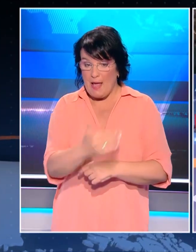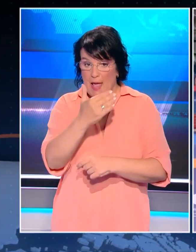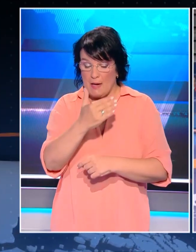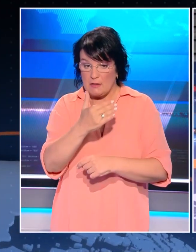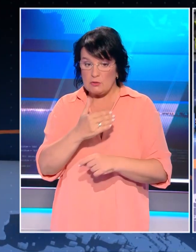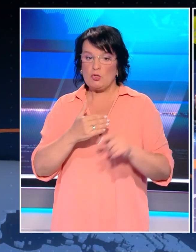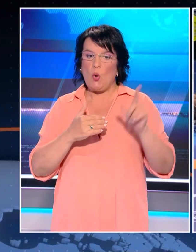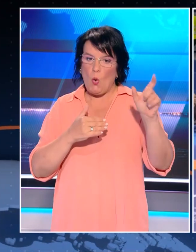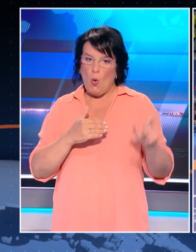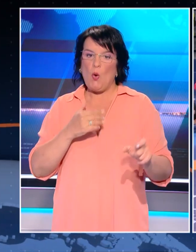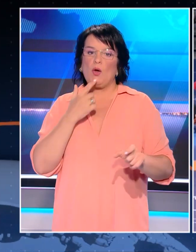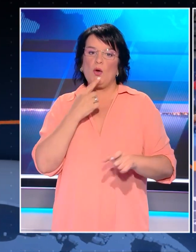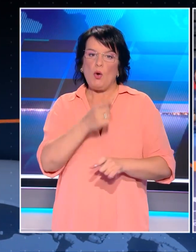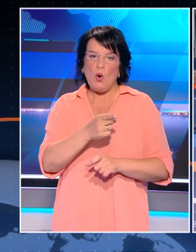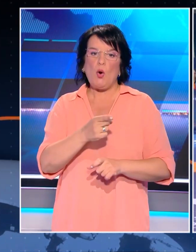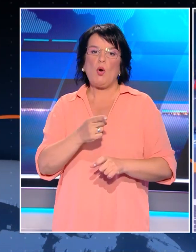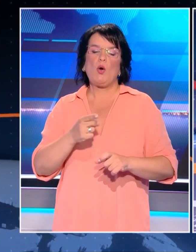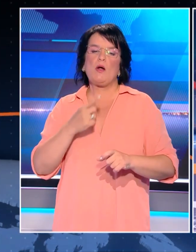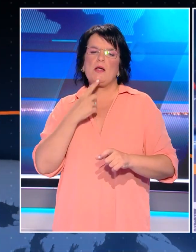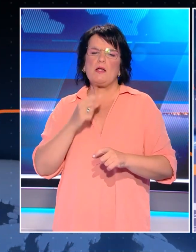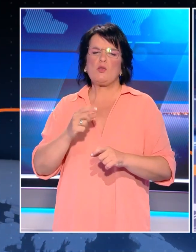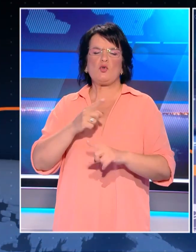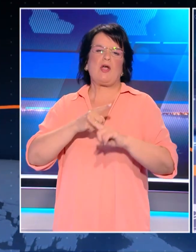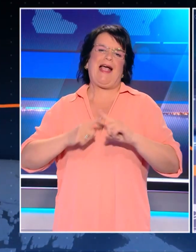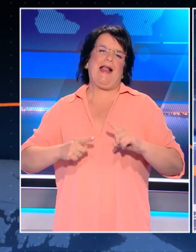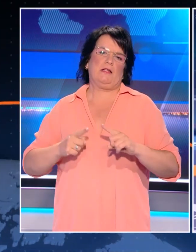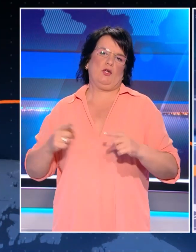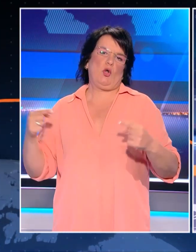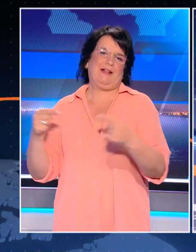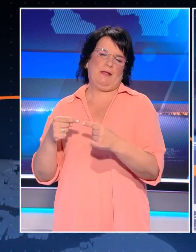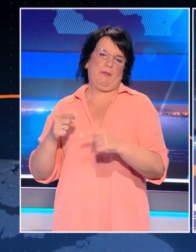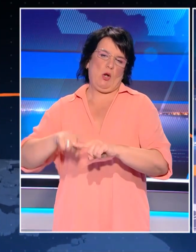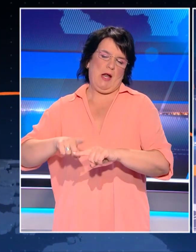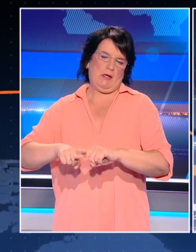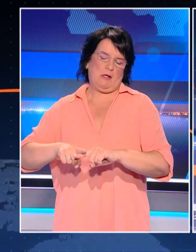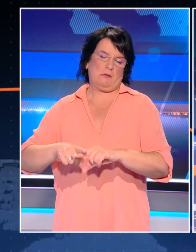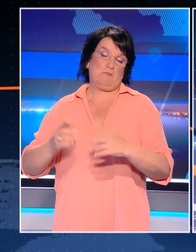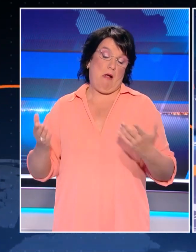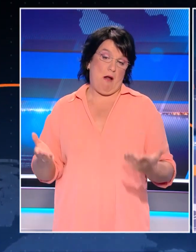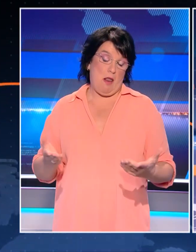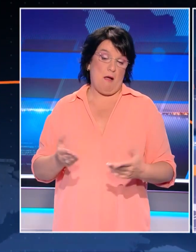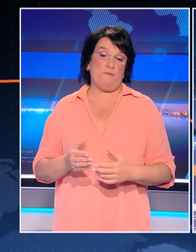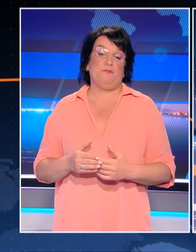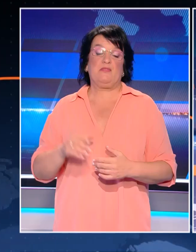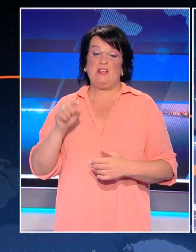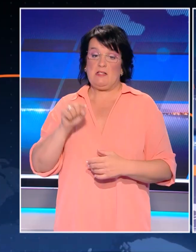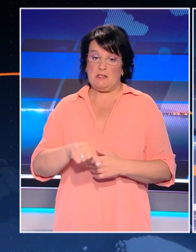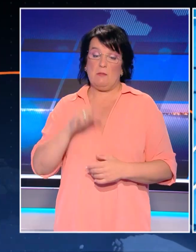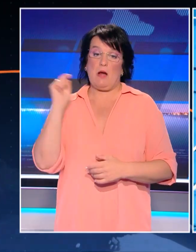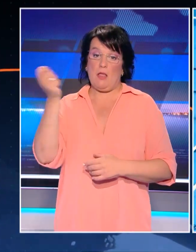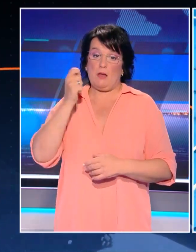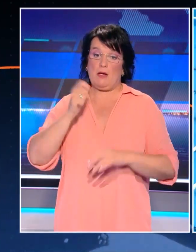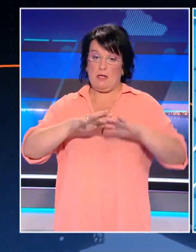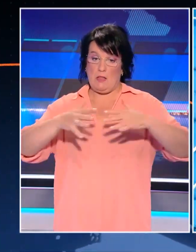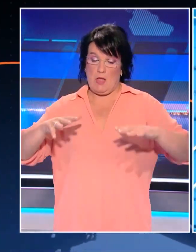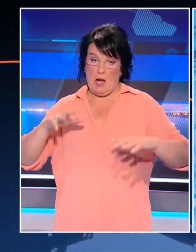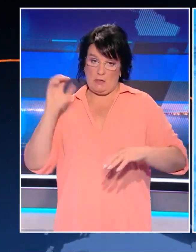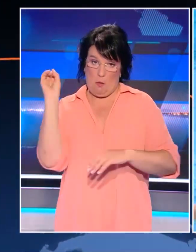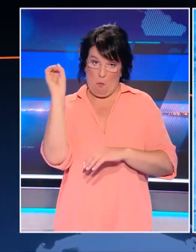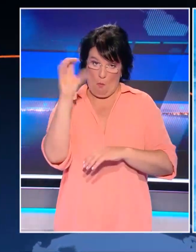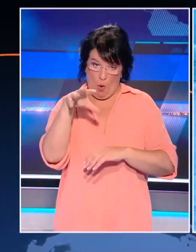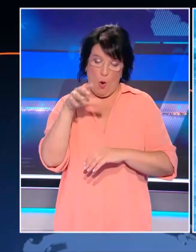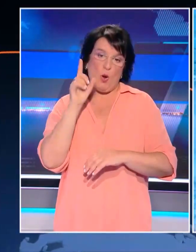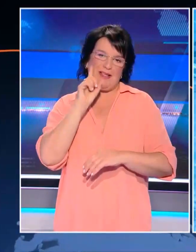ο Κουρουγγλίεφ θα αγωνιστεί στα ρεπεσάς για το χάλκινο μετάλλιο. Και κλείνοντας, να σου πω ότι σήμερα η Εθνική Πόλω των Γυναικών